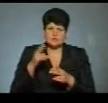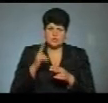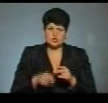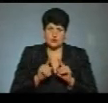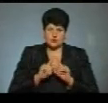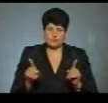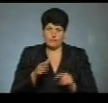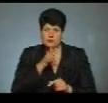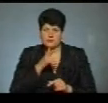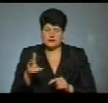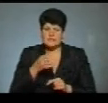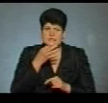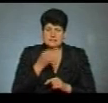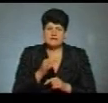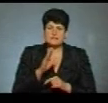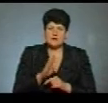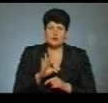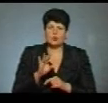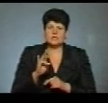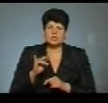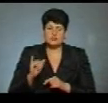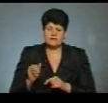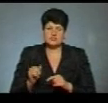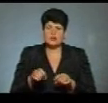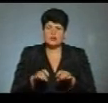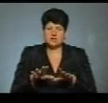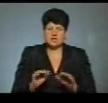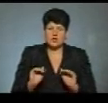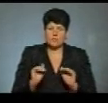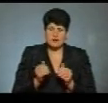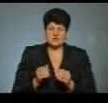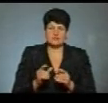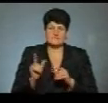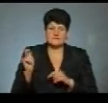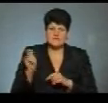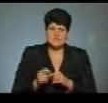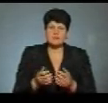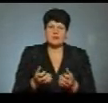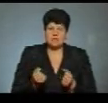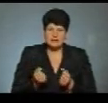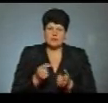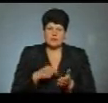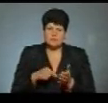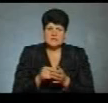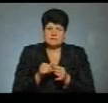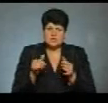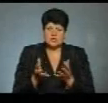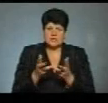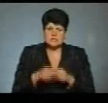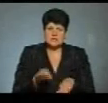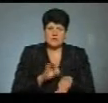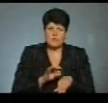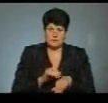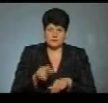періоду. Як повідомив В'ячеслав Онишкевич, рішення обмежити в'їзд до Почаєва прийняли, бо в місті зросла кількість хворих на